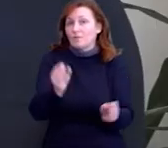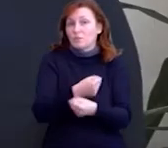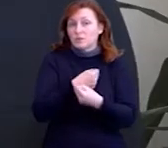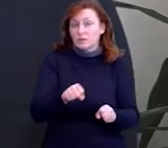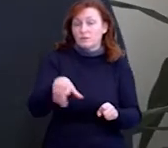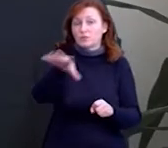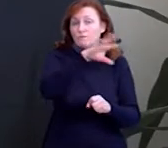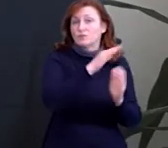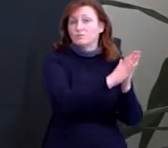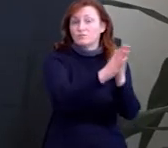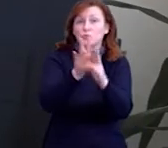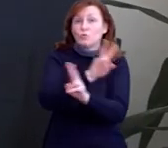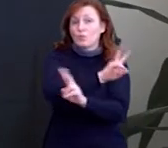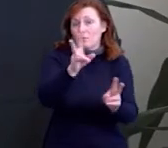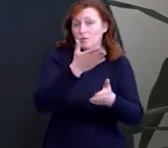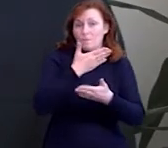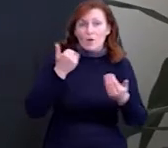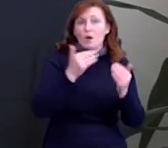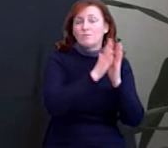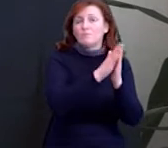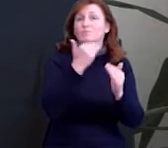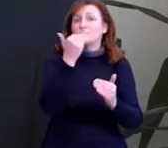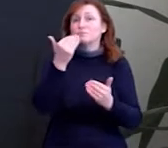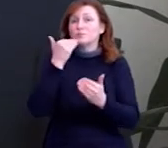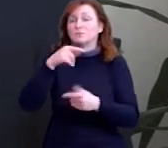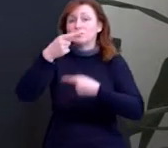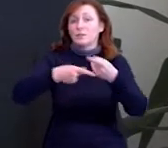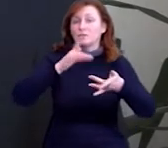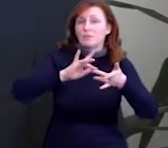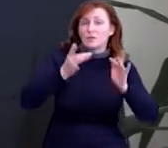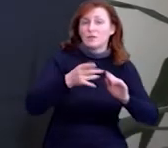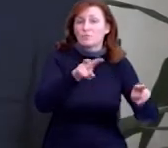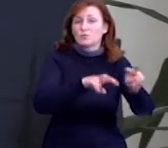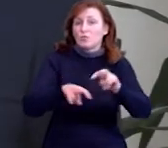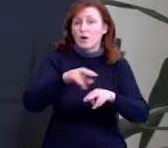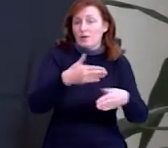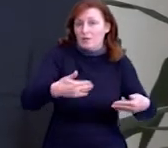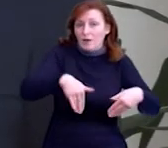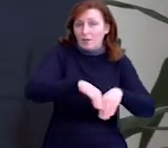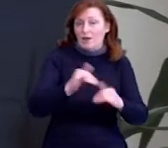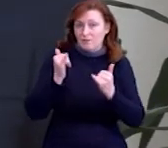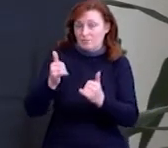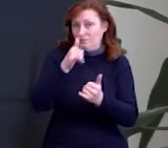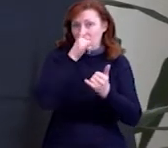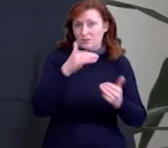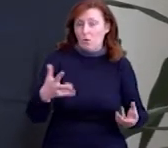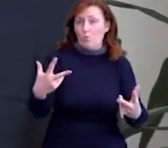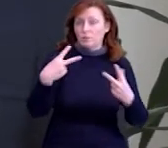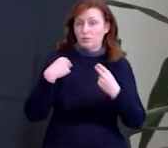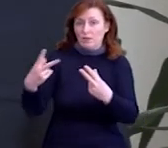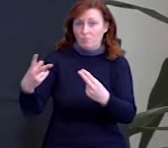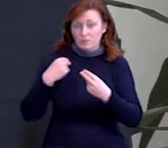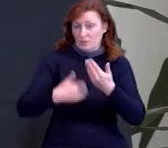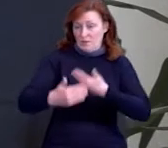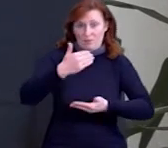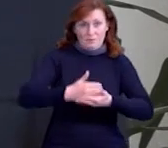постачальників цих засобів не було, скільки не зверталися через інтернет і на всі адреси, але нам обіцяли, обіцяли, обіцяли, але